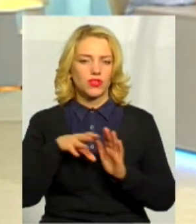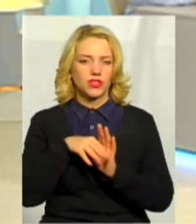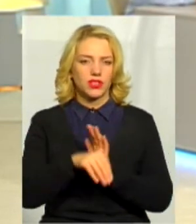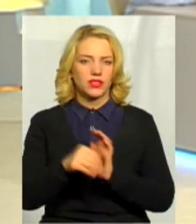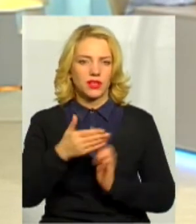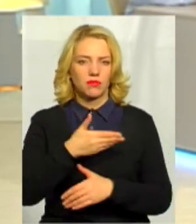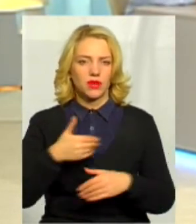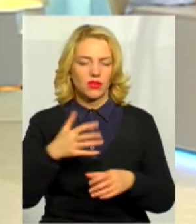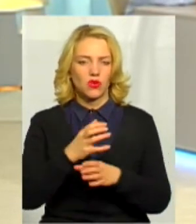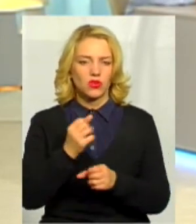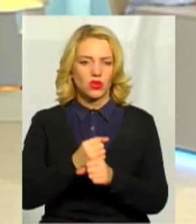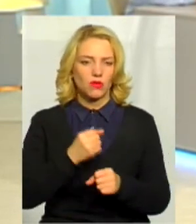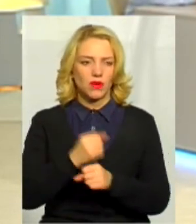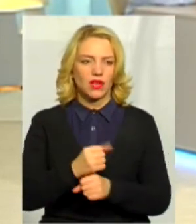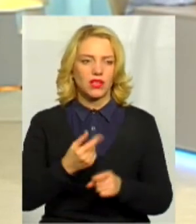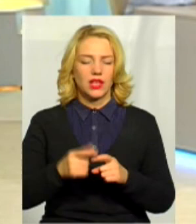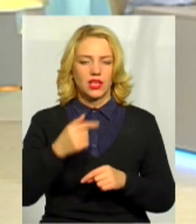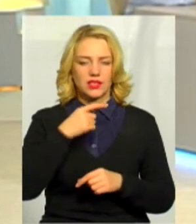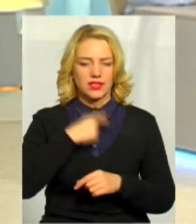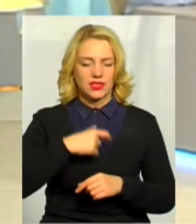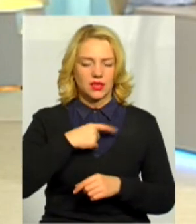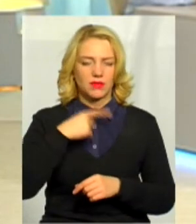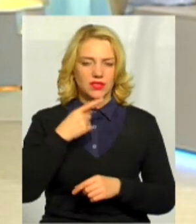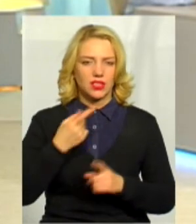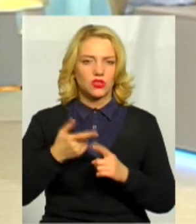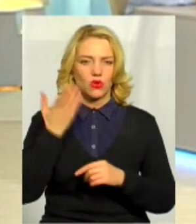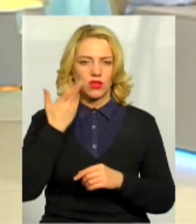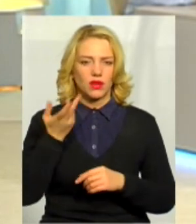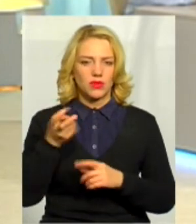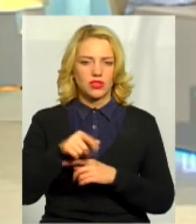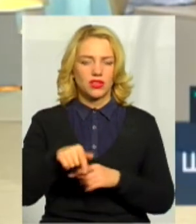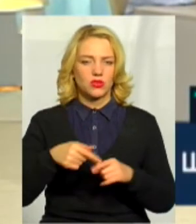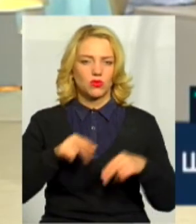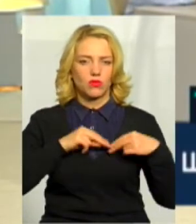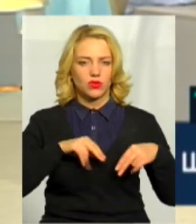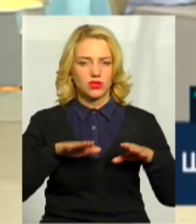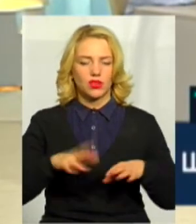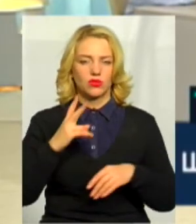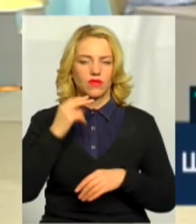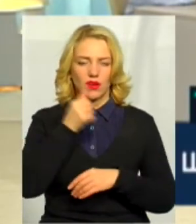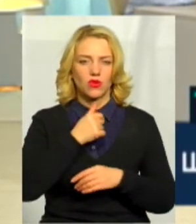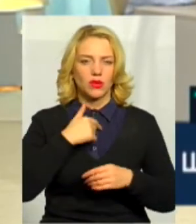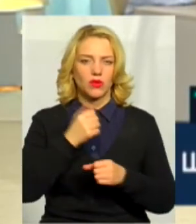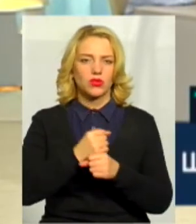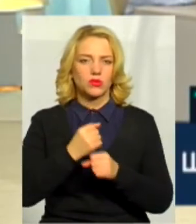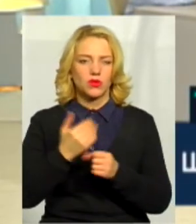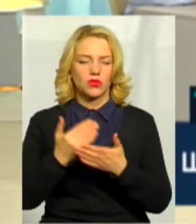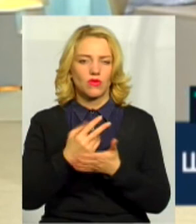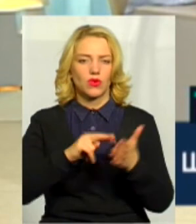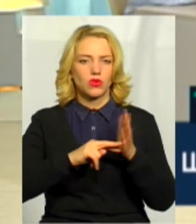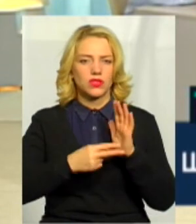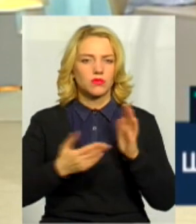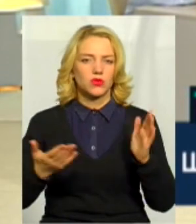я вже за себе буду казати, за свій час, коли я прийшла на посаду, це два роки, ми розробили нову концепцію, яка полягає